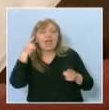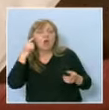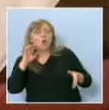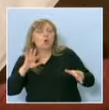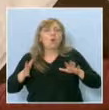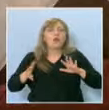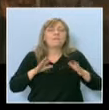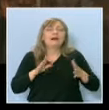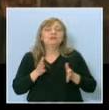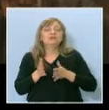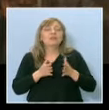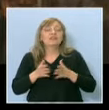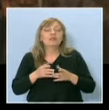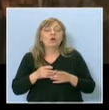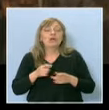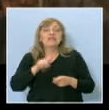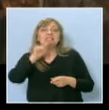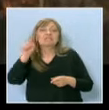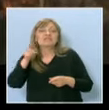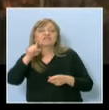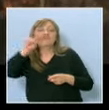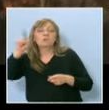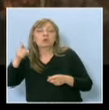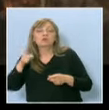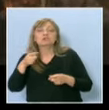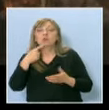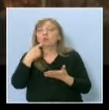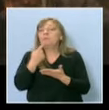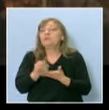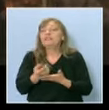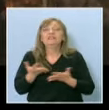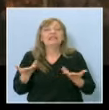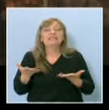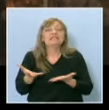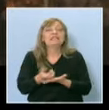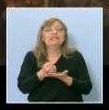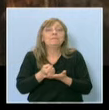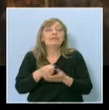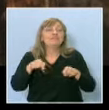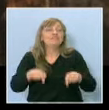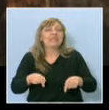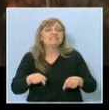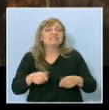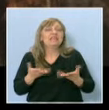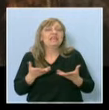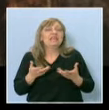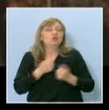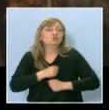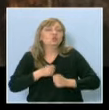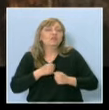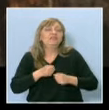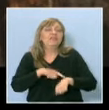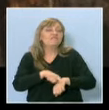своите въпросителни, той го пита къде се намира в тези размерни времена. Къде се крие? Защо се крие?